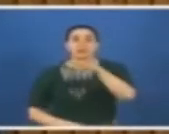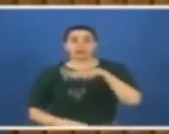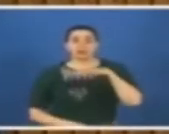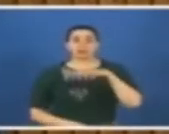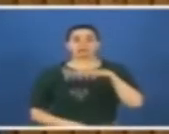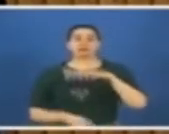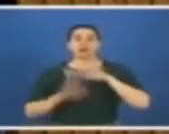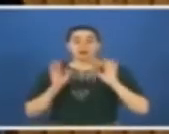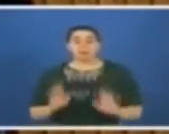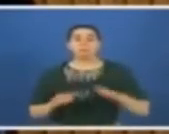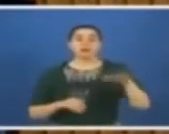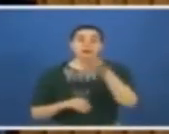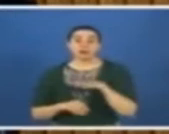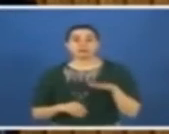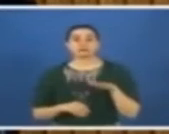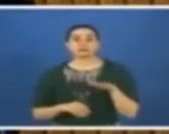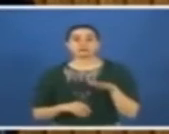ama herkesin,